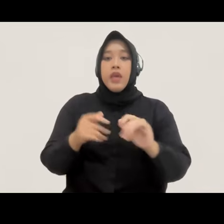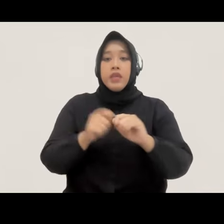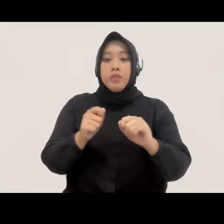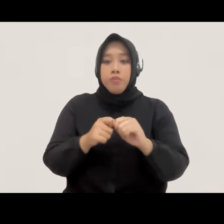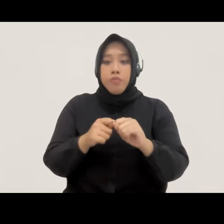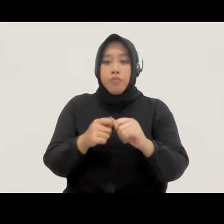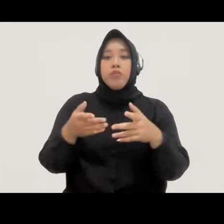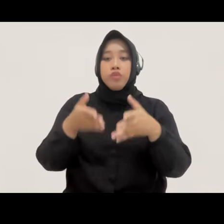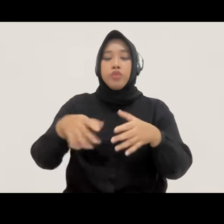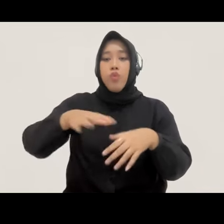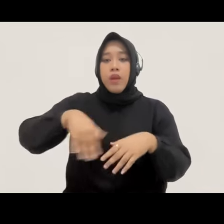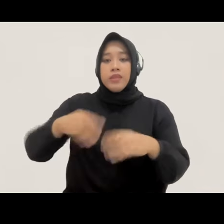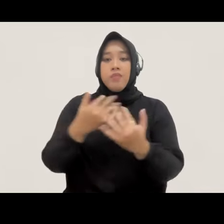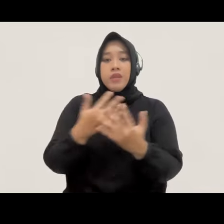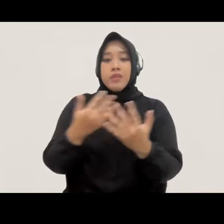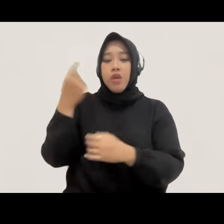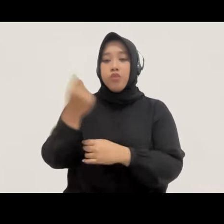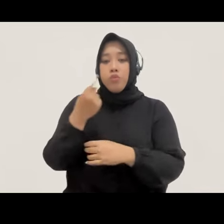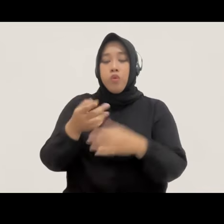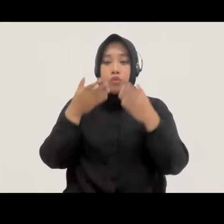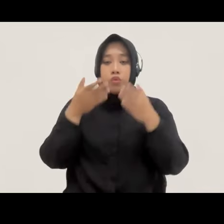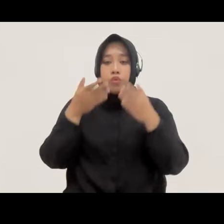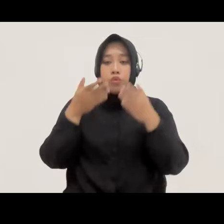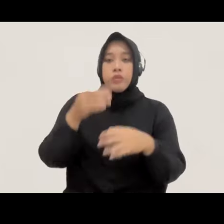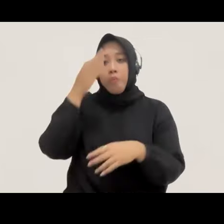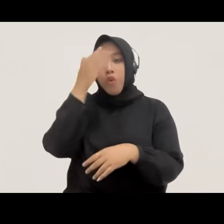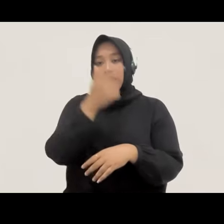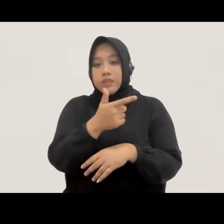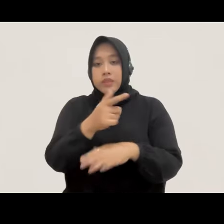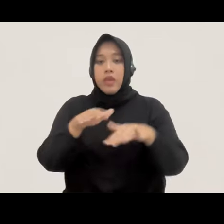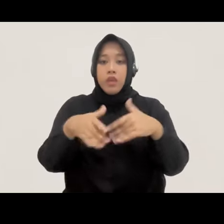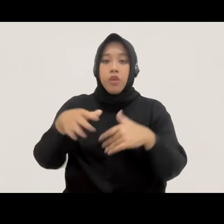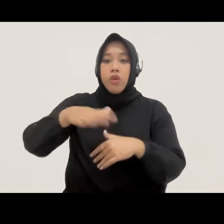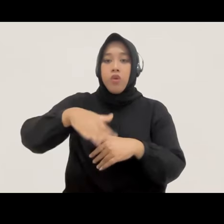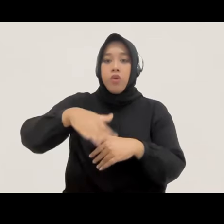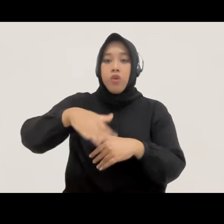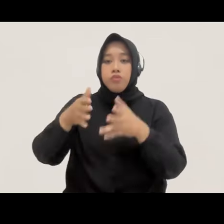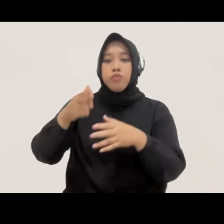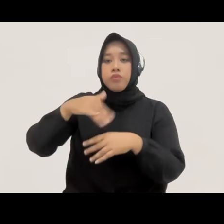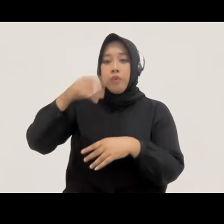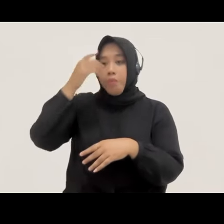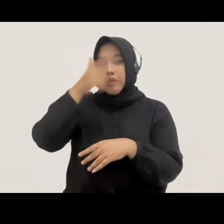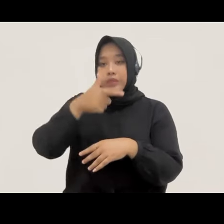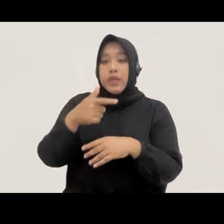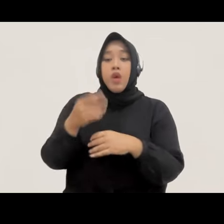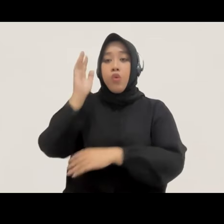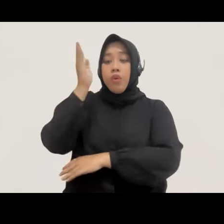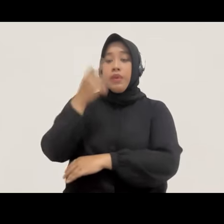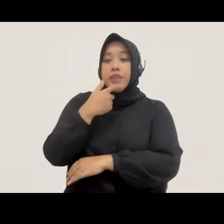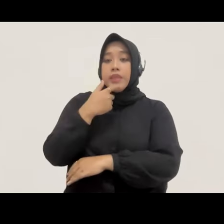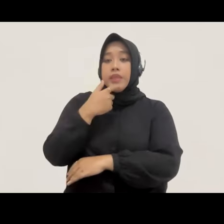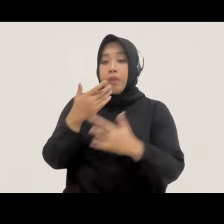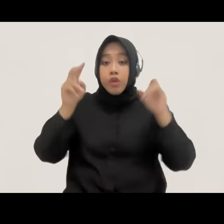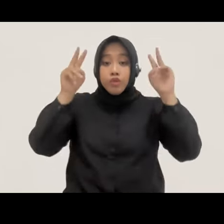untuk Reformasi Kepolisian atau Koalisi Reform for Police. Webinar ini mengangkat suatu judul